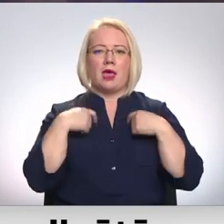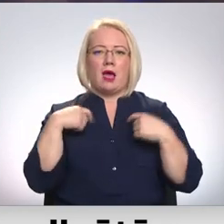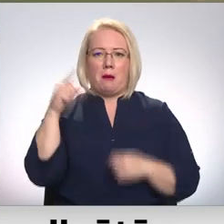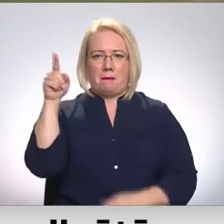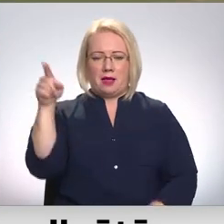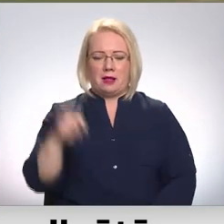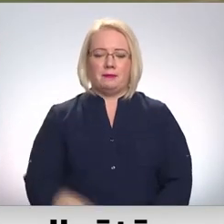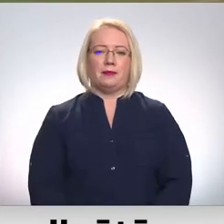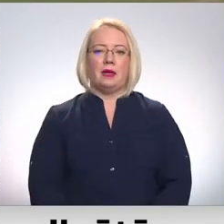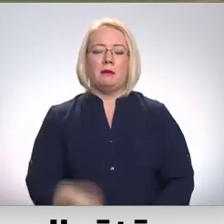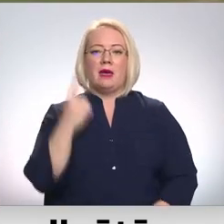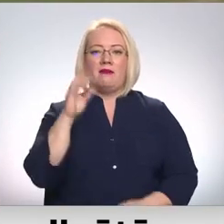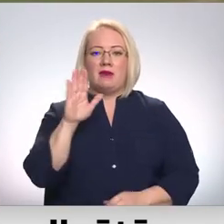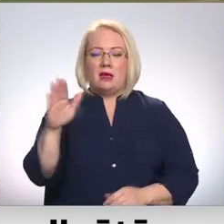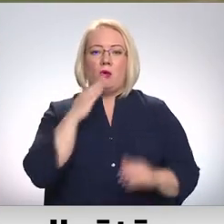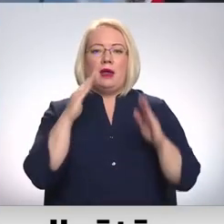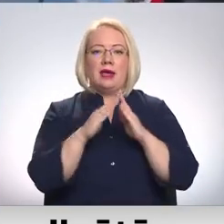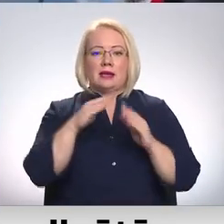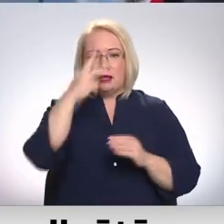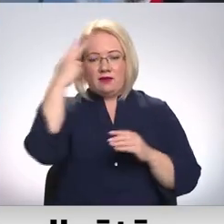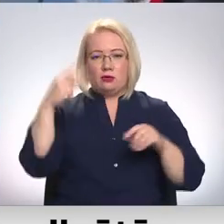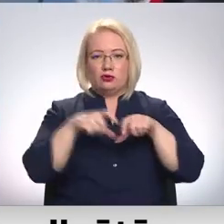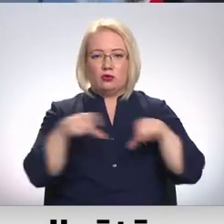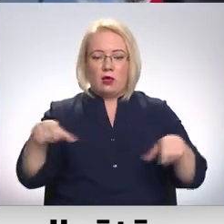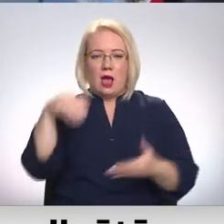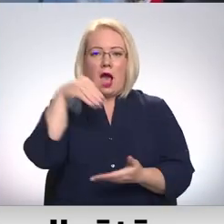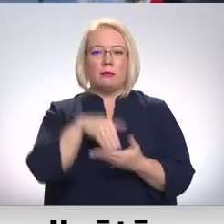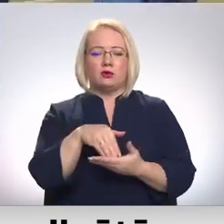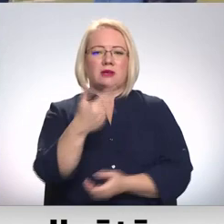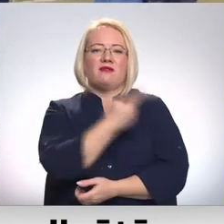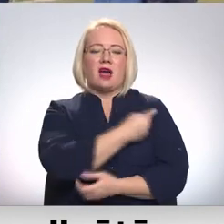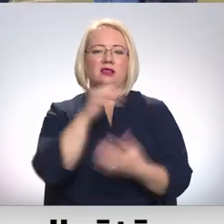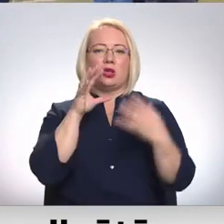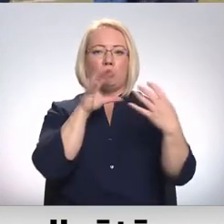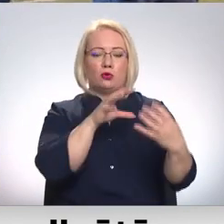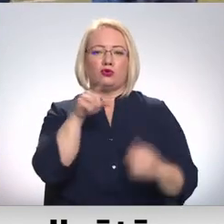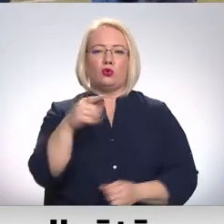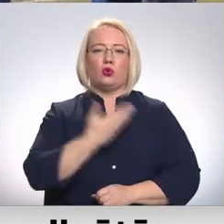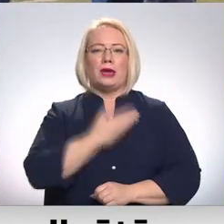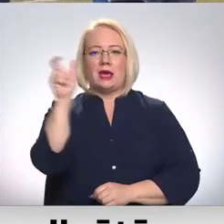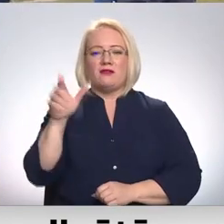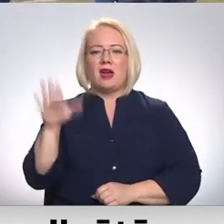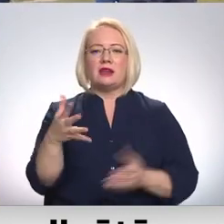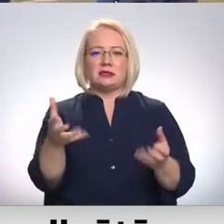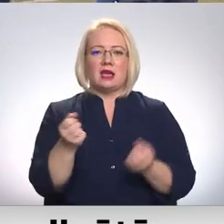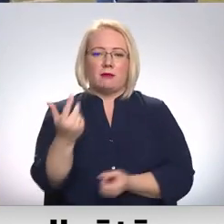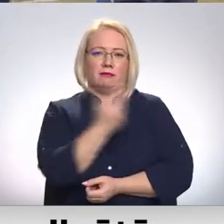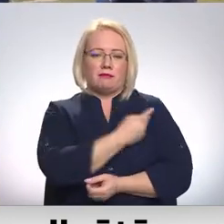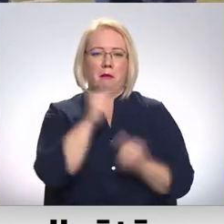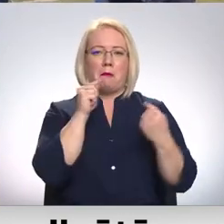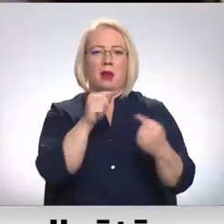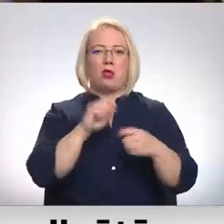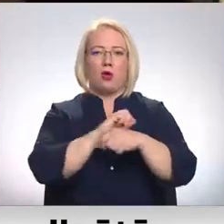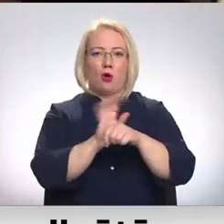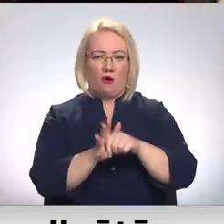Pie vienas no reizaknes vidusskolām piestājas vakcīnbus, kur iedzīvotājiem ir iespēja saņemt poti pret Covid-19